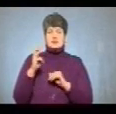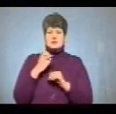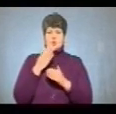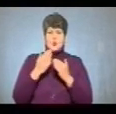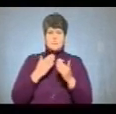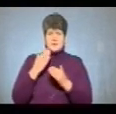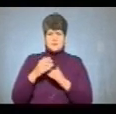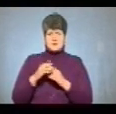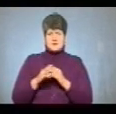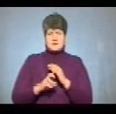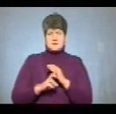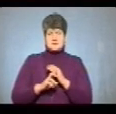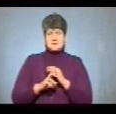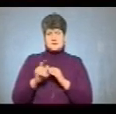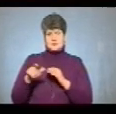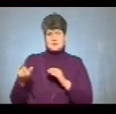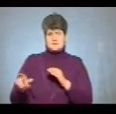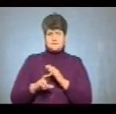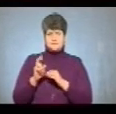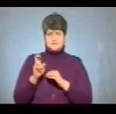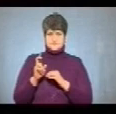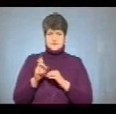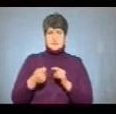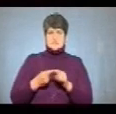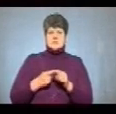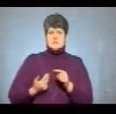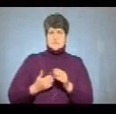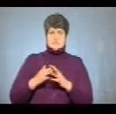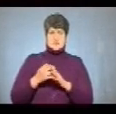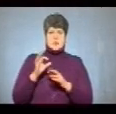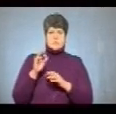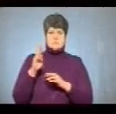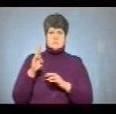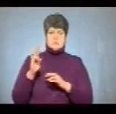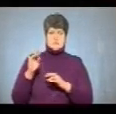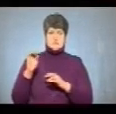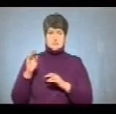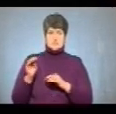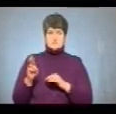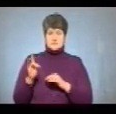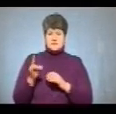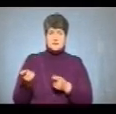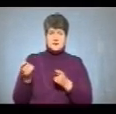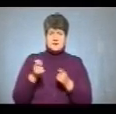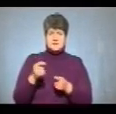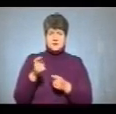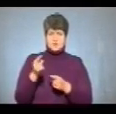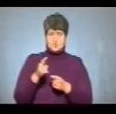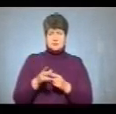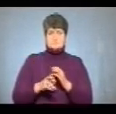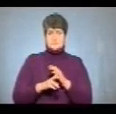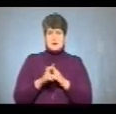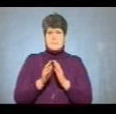парафіян храму. Це жителі села Онишківці Шумського району. Вони привезли до Тернопільської єпархії